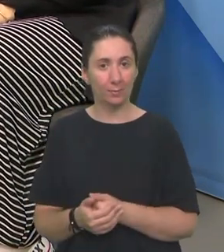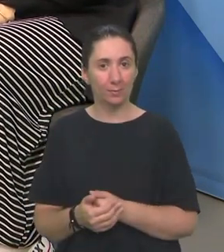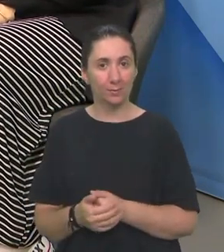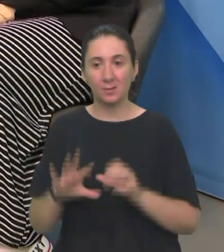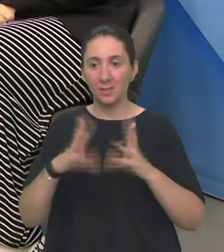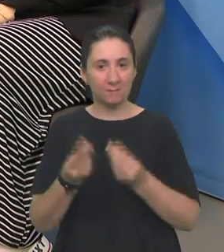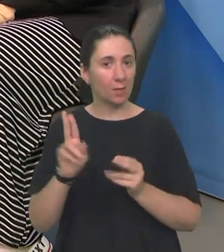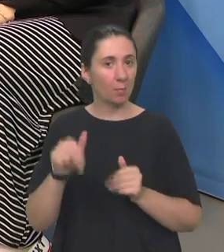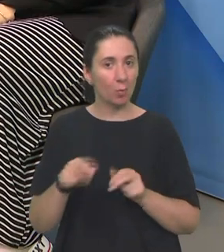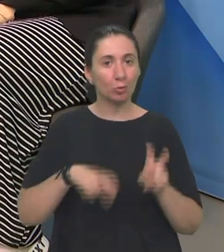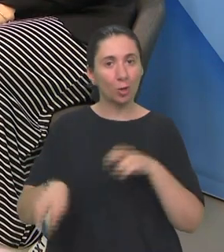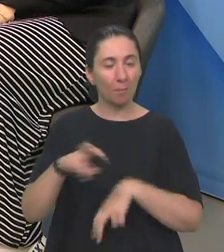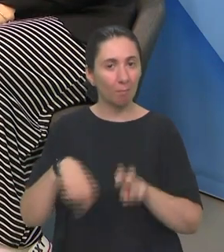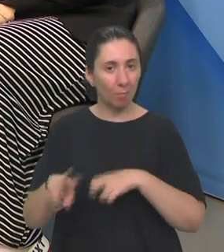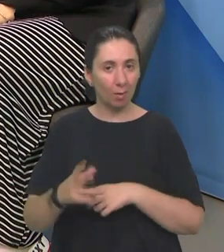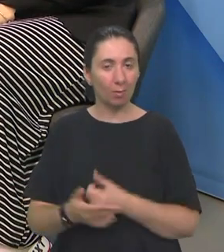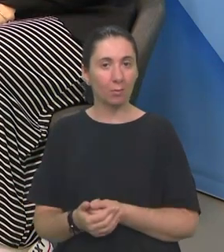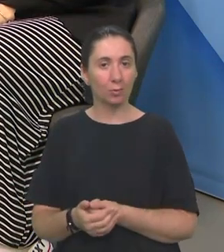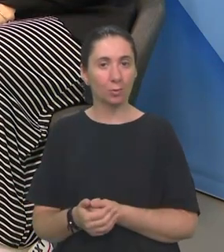Sve se može pješke